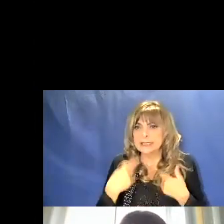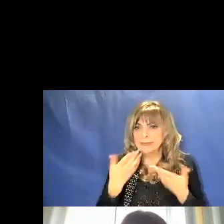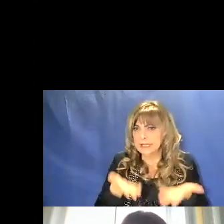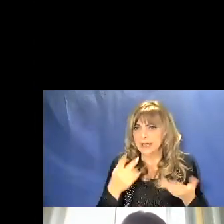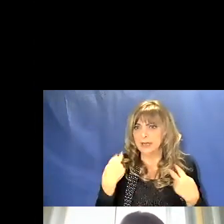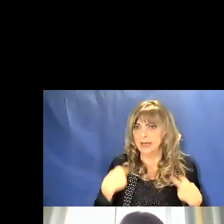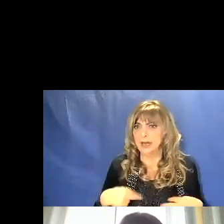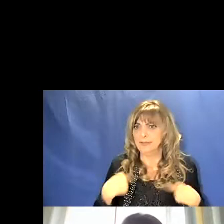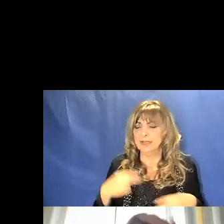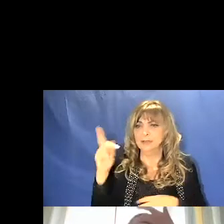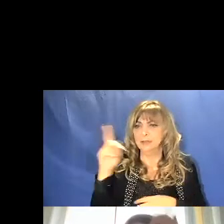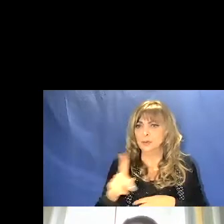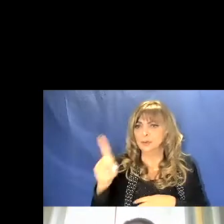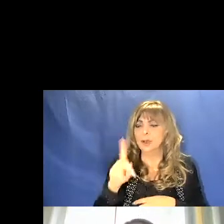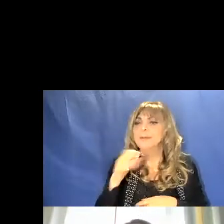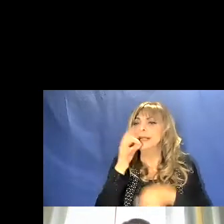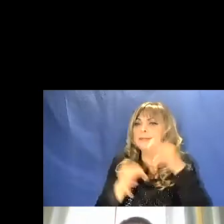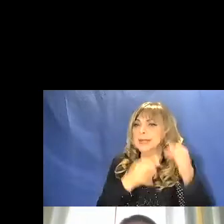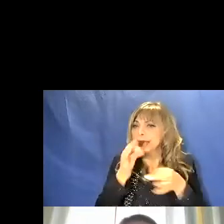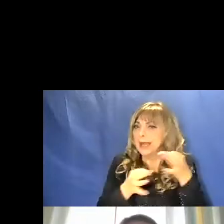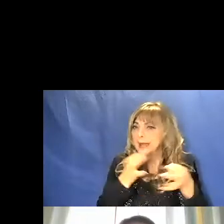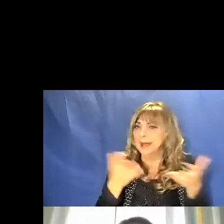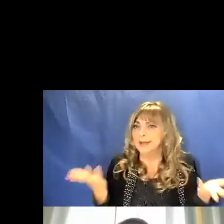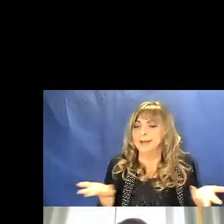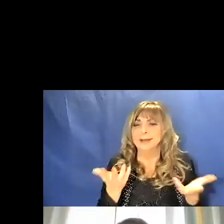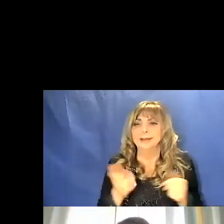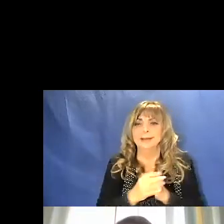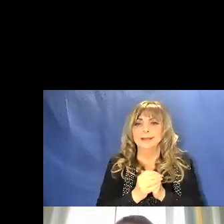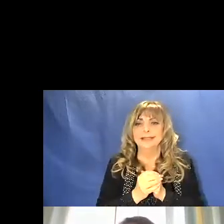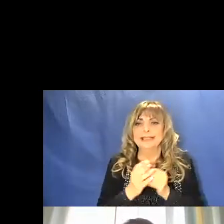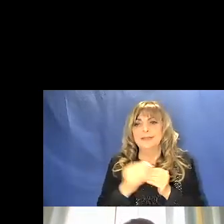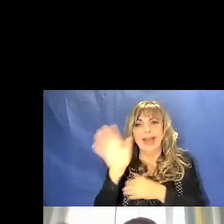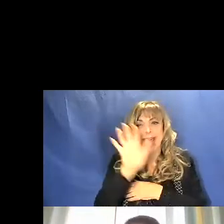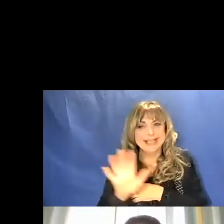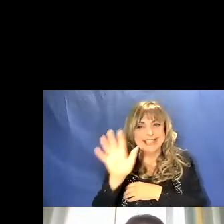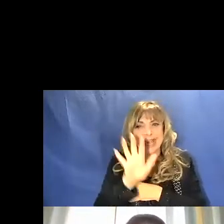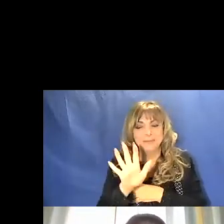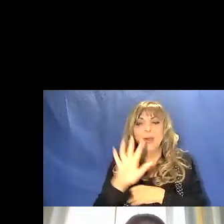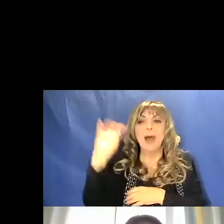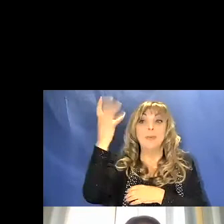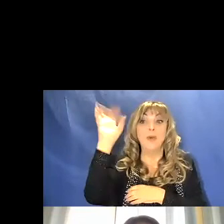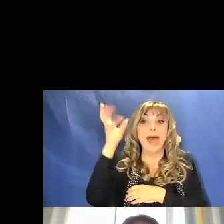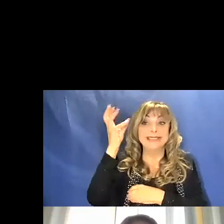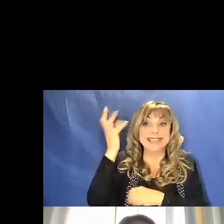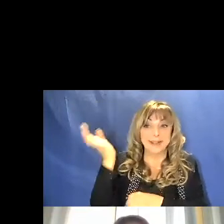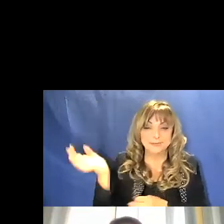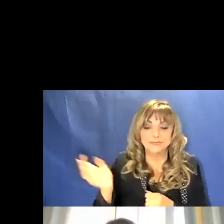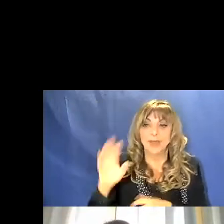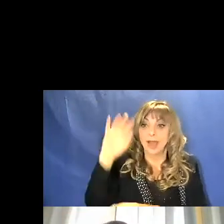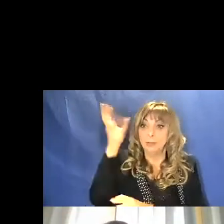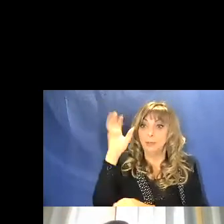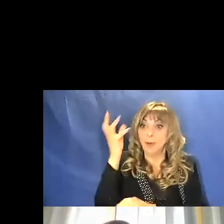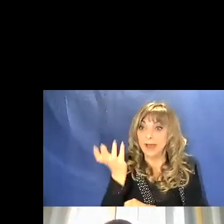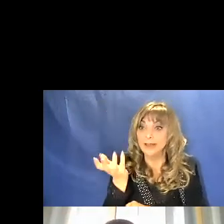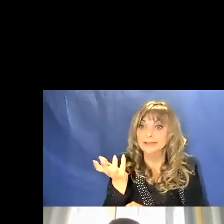Per spiegare l'effetto Doppler di solito si fa l'esempio dell'ambulanza. L'ambulanza